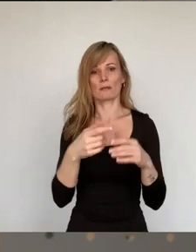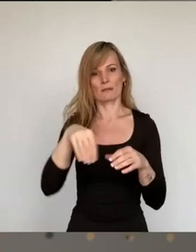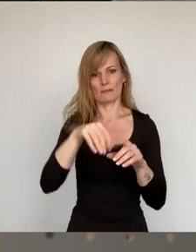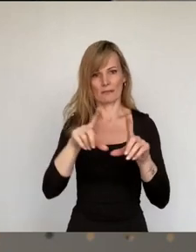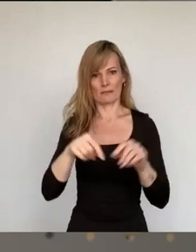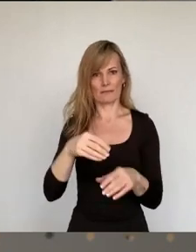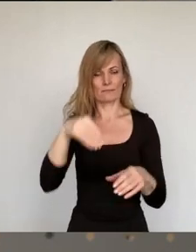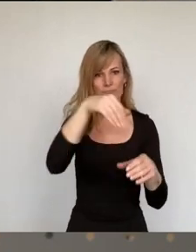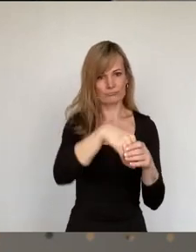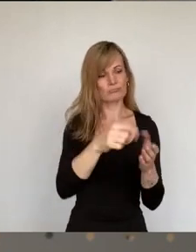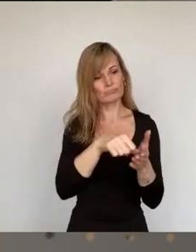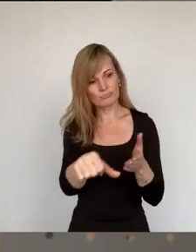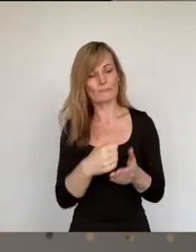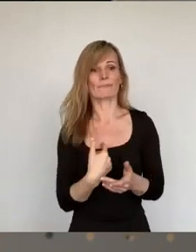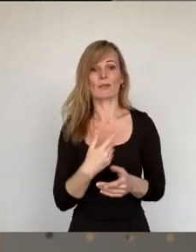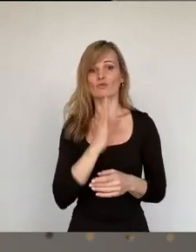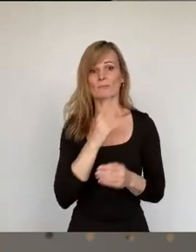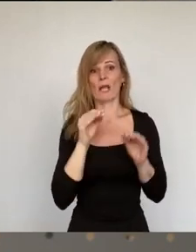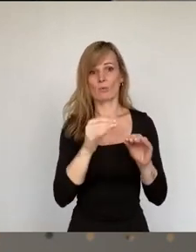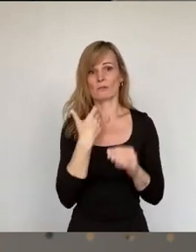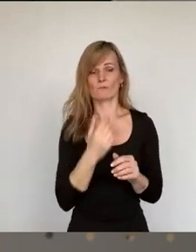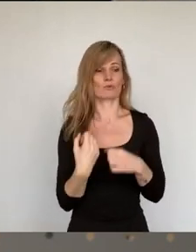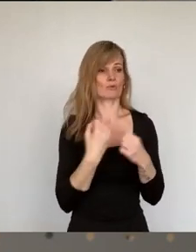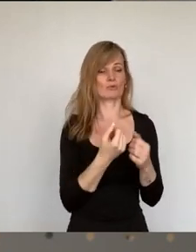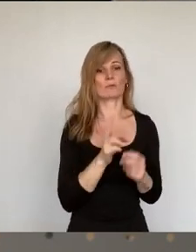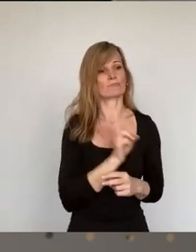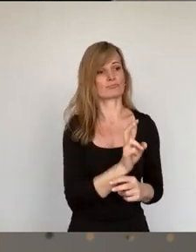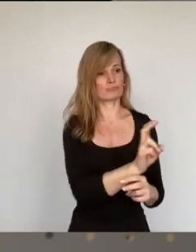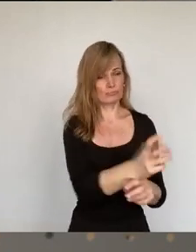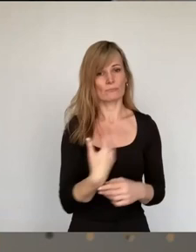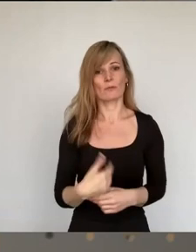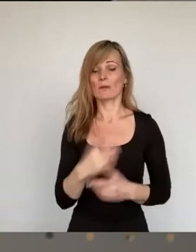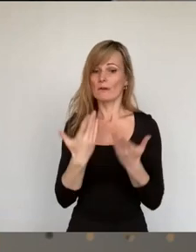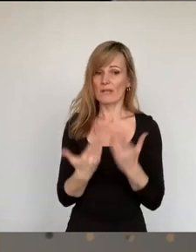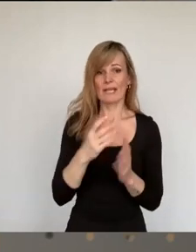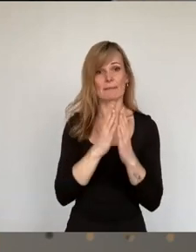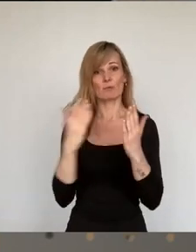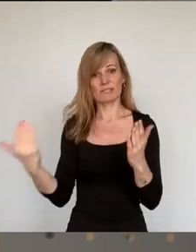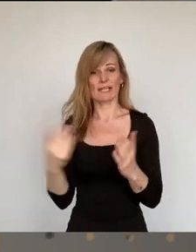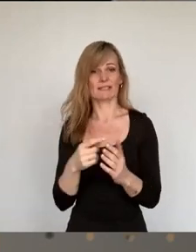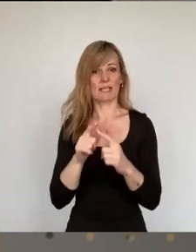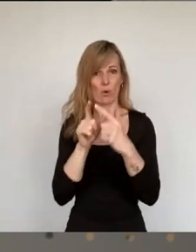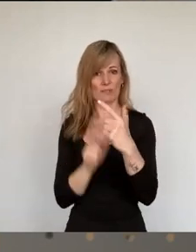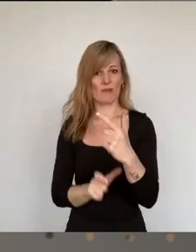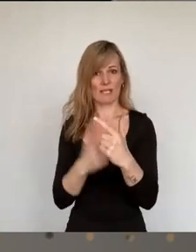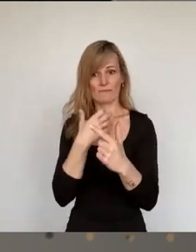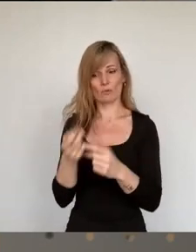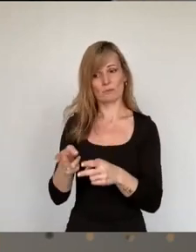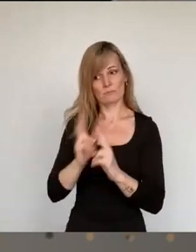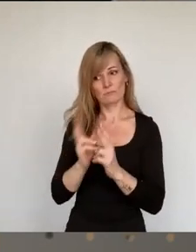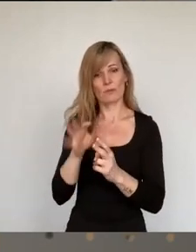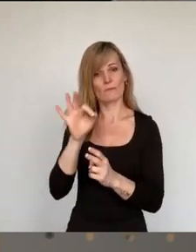einen Bibliotheksausweis haben möchte, um die deutsche Sprache zu lernen und auch ab und an mal einen Ausflug machen möchte.